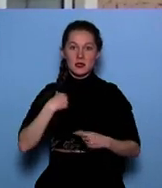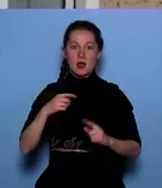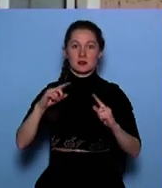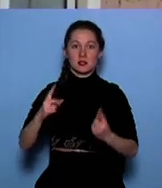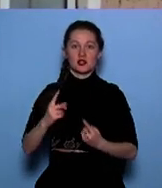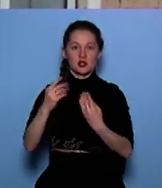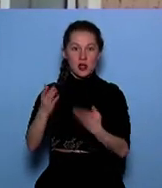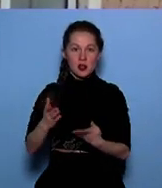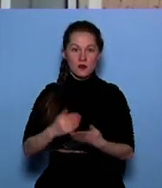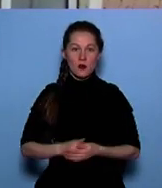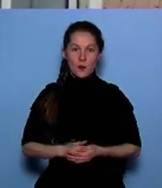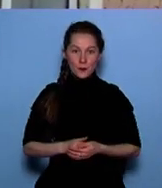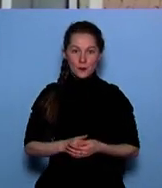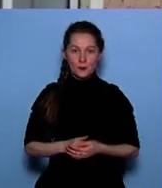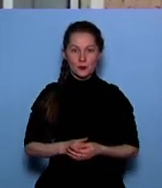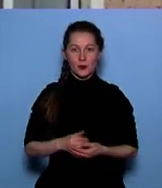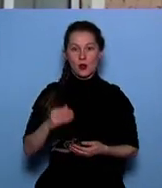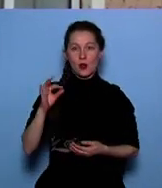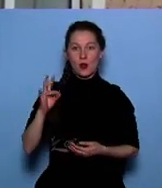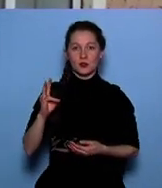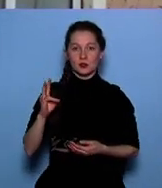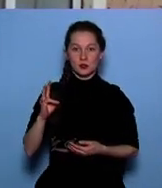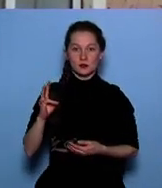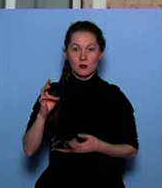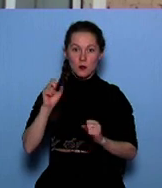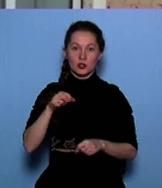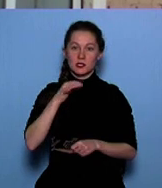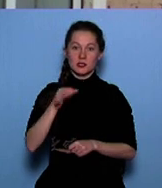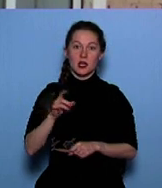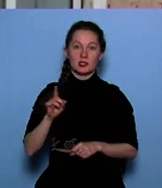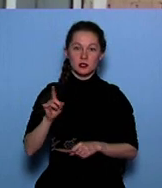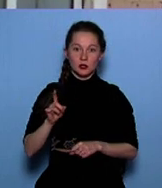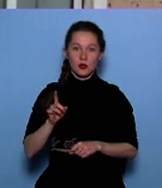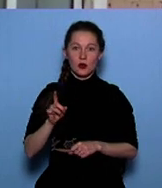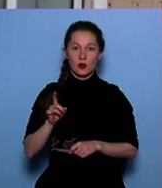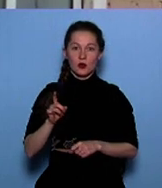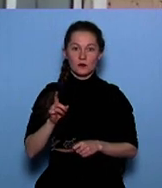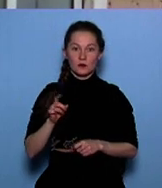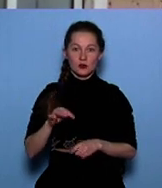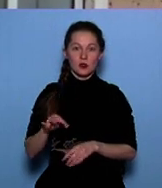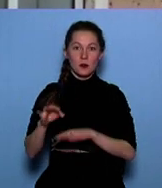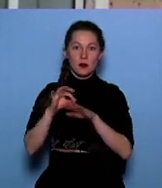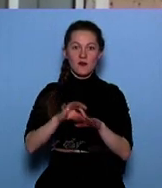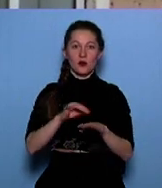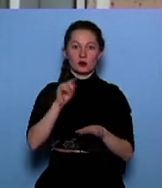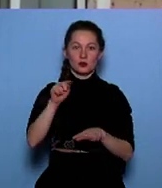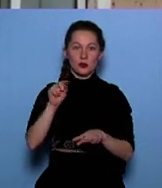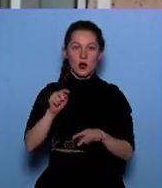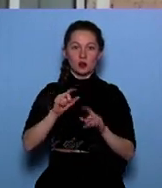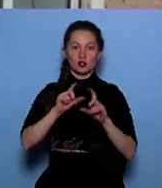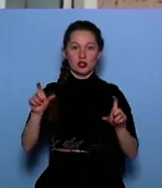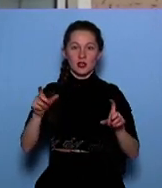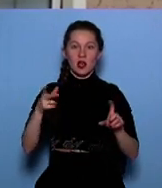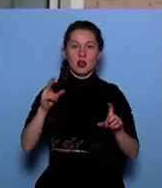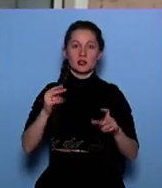привел, можно сказать, к учреждению, где уже выдвинулись